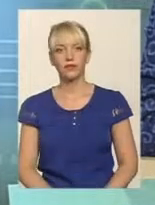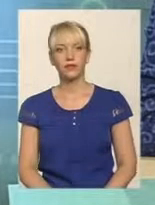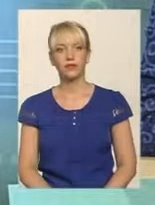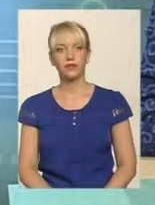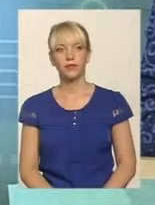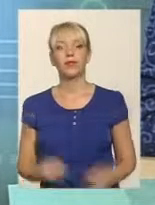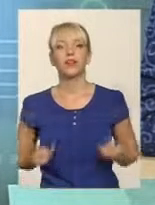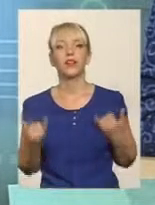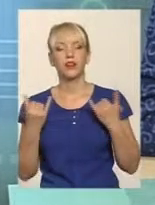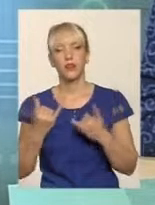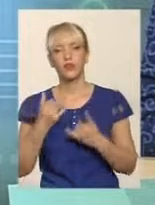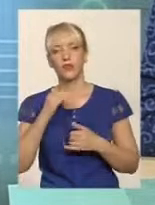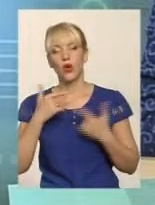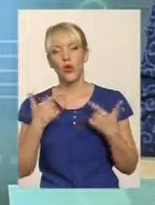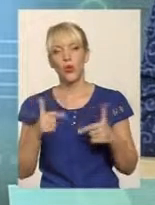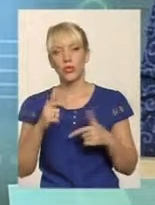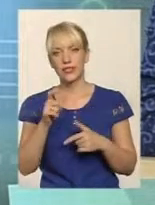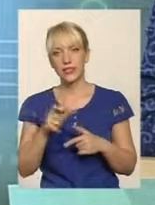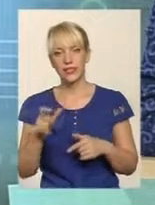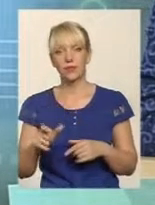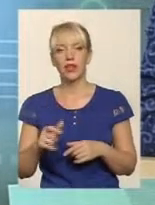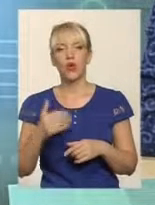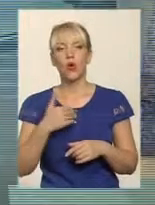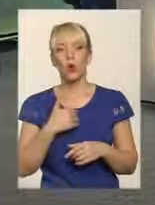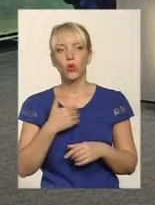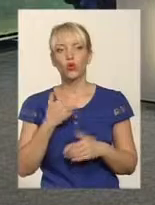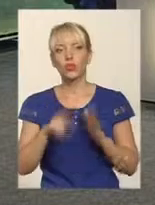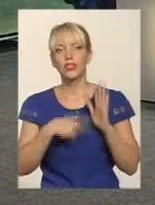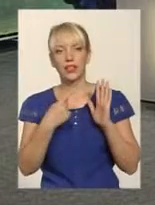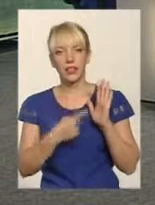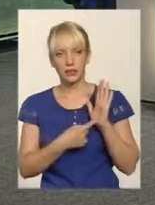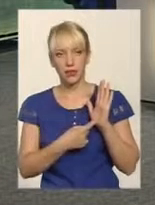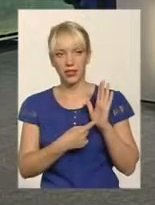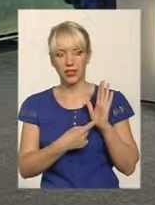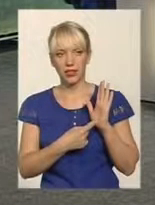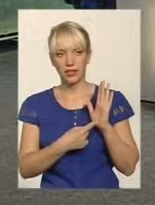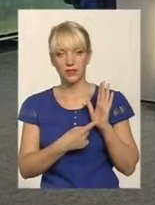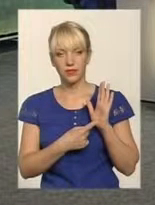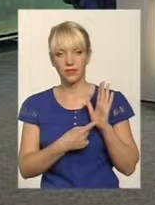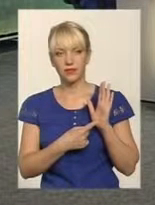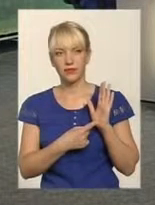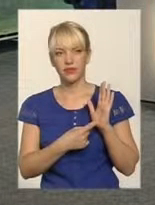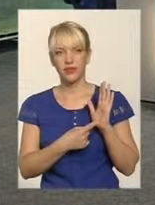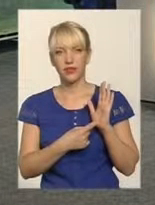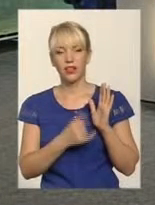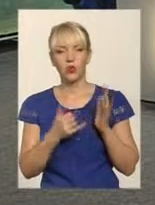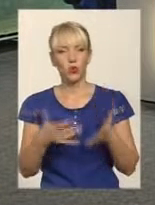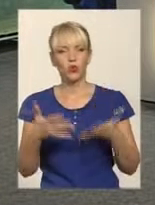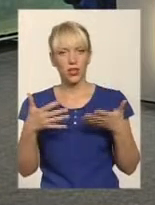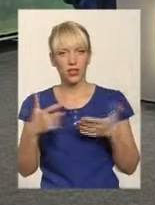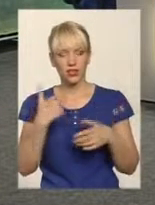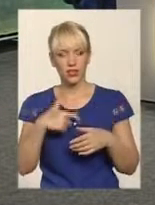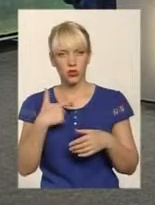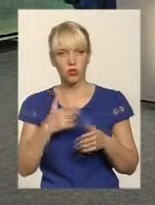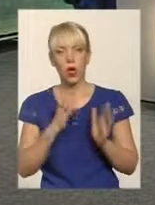Шановні гості студії, хочу задати вам питання і уяснити собі